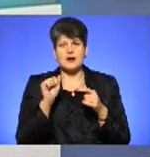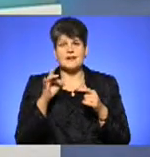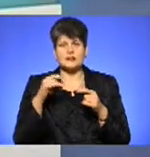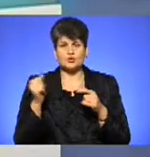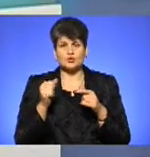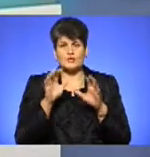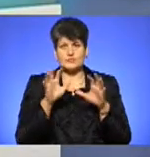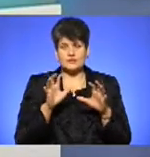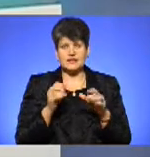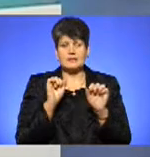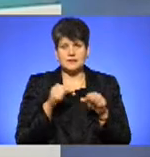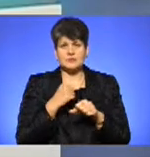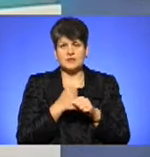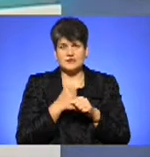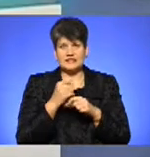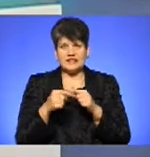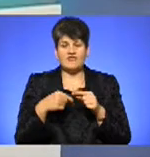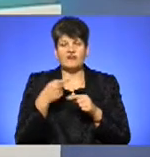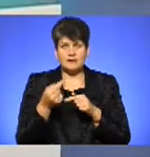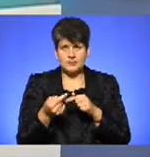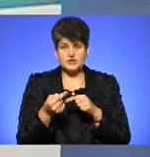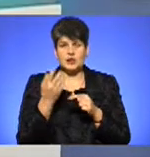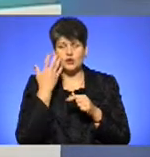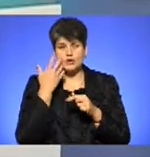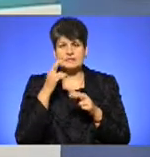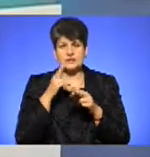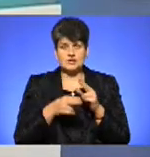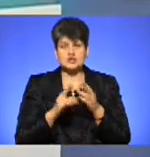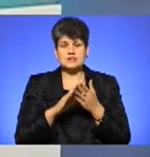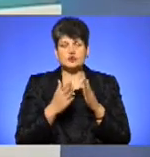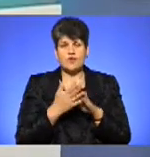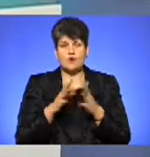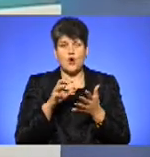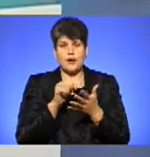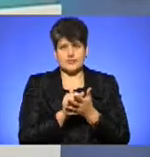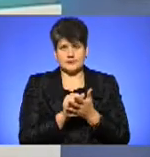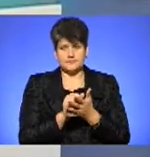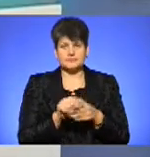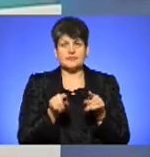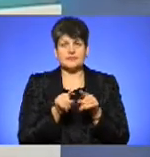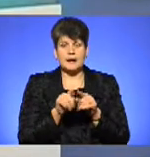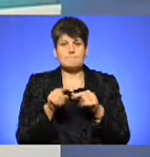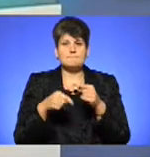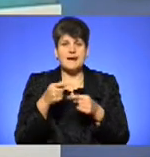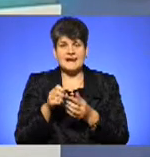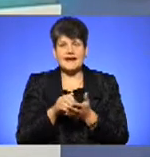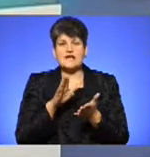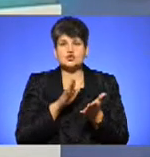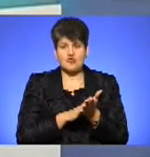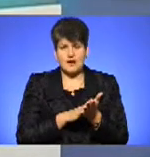заповідника, який би мав спрацювати на випередження, і тоді, коли завершувався договір аренди, так перереєструвати